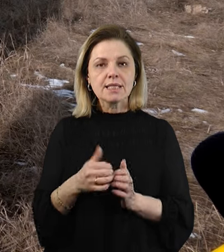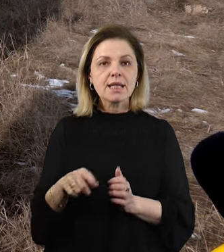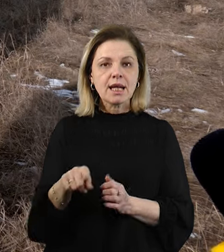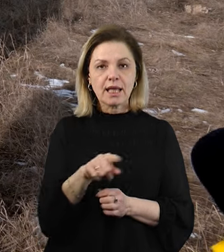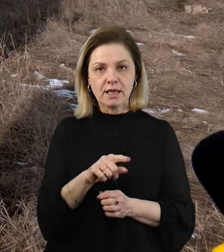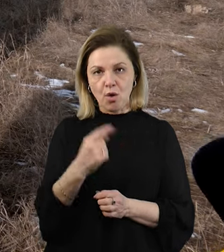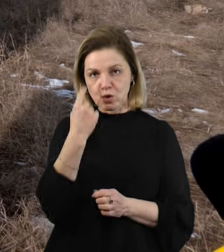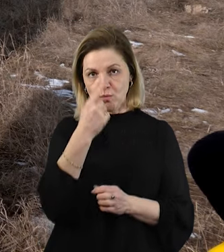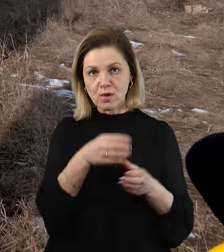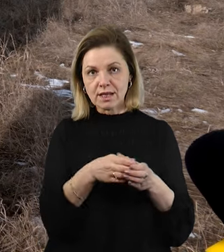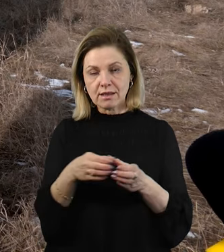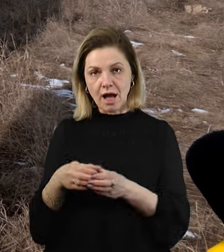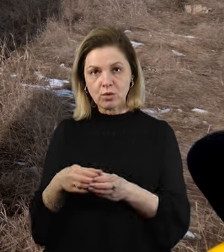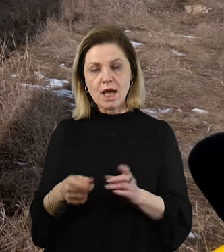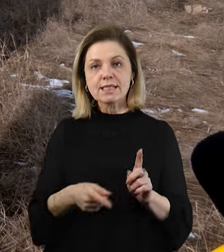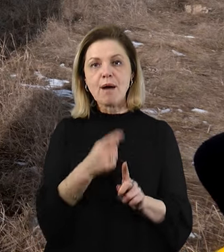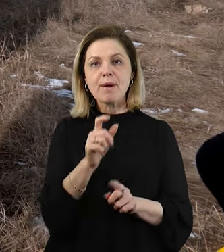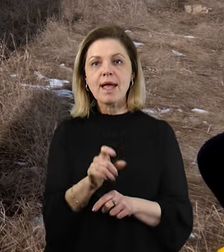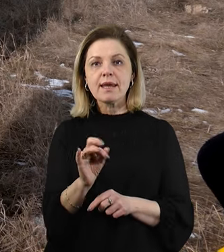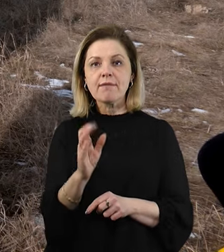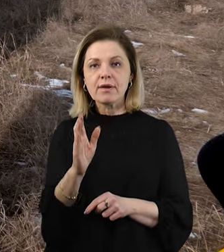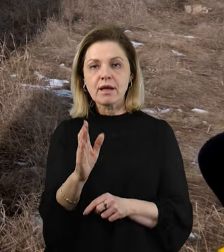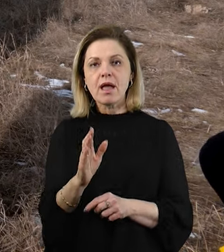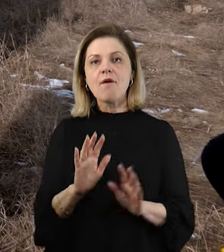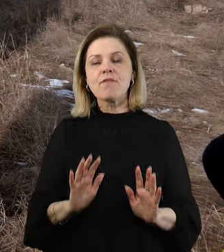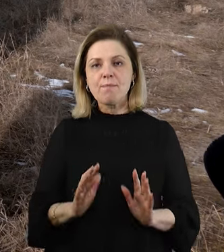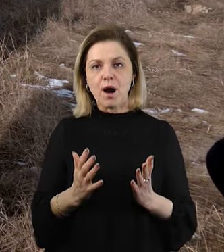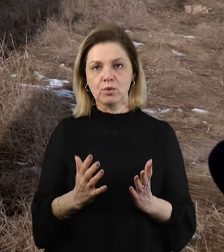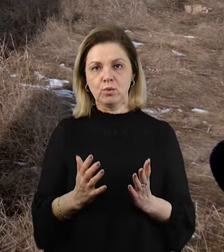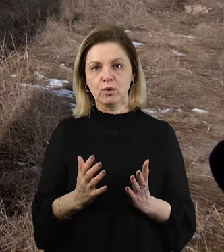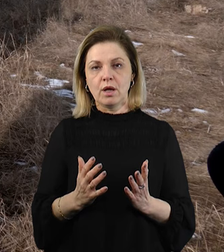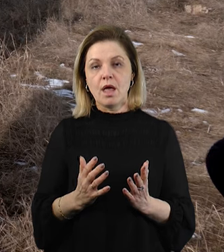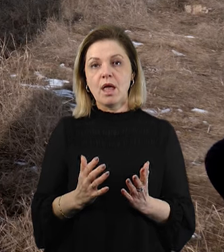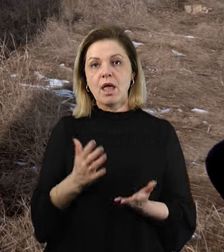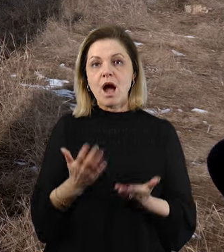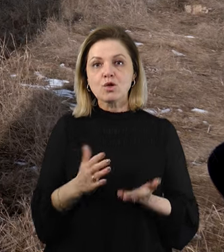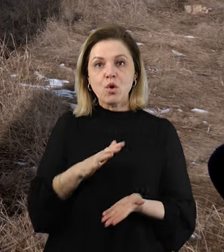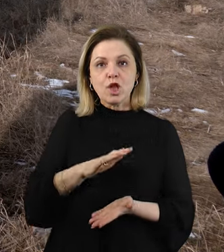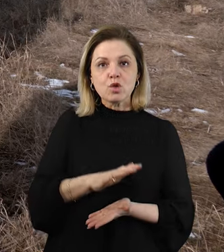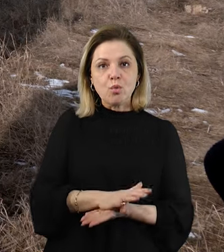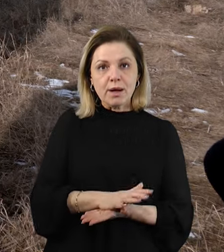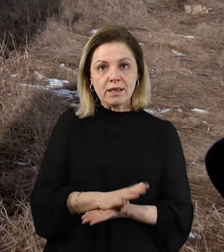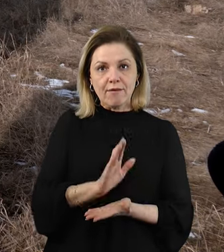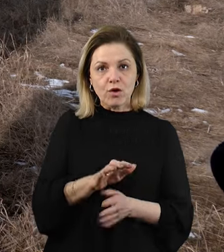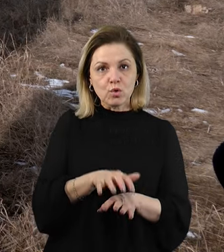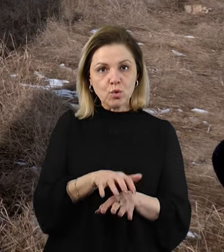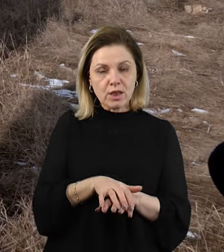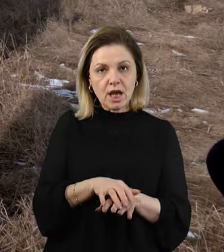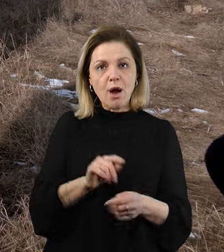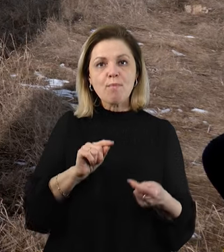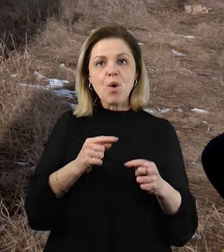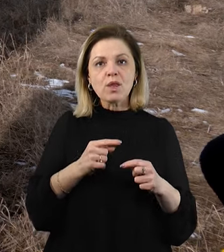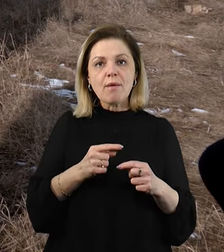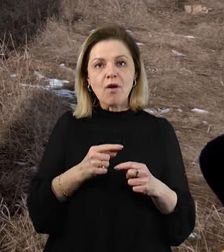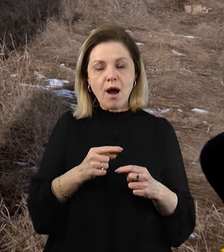особового складу, серед саперів. В випадку, якщо наступити в даному взутті на протипіхотну